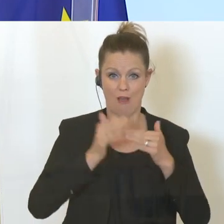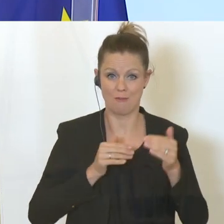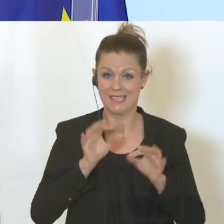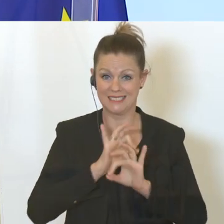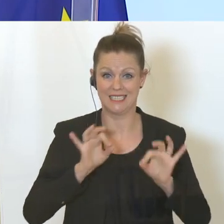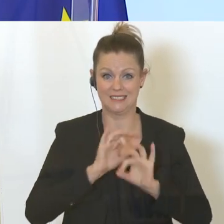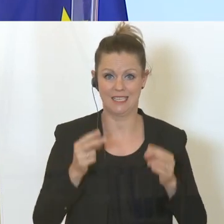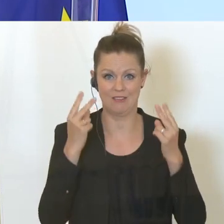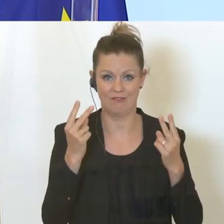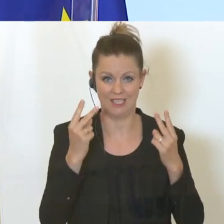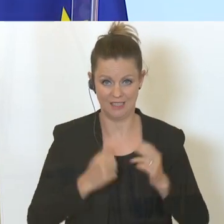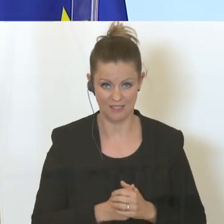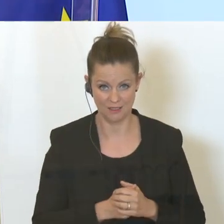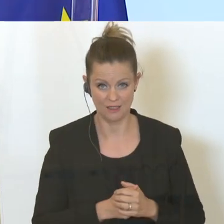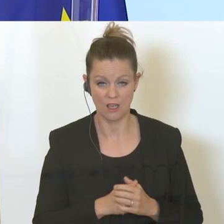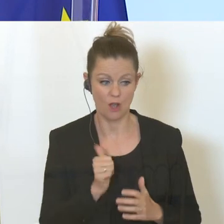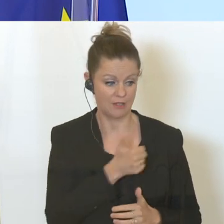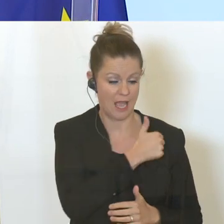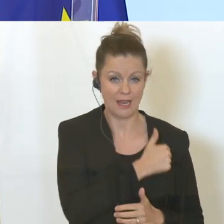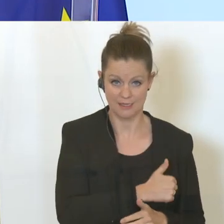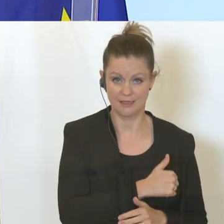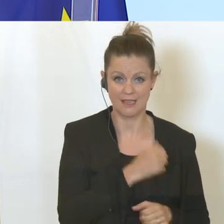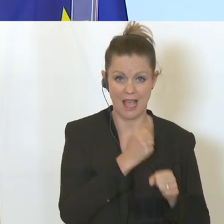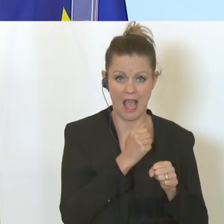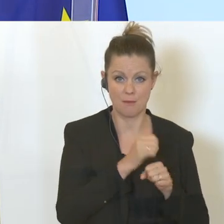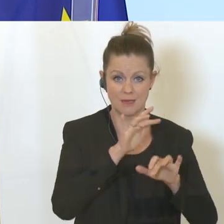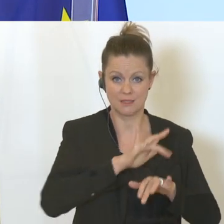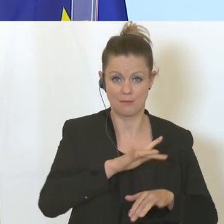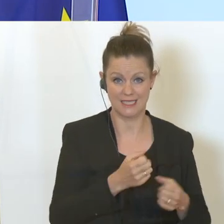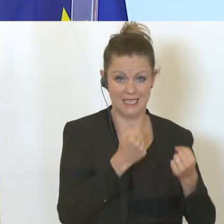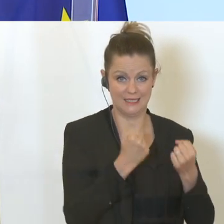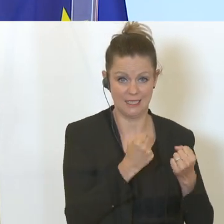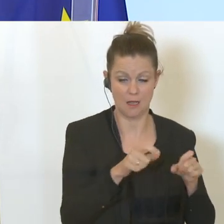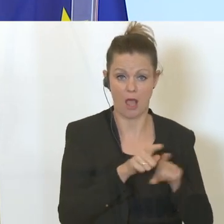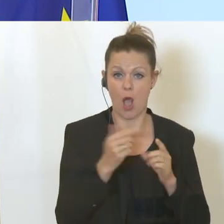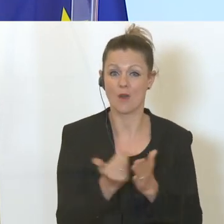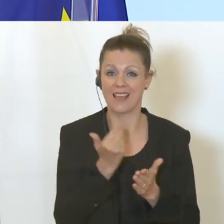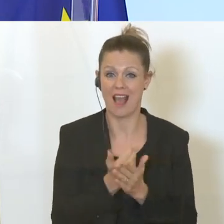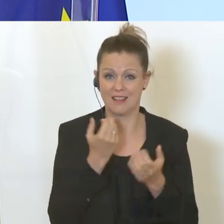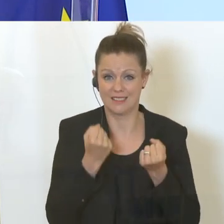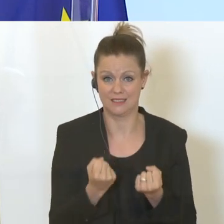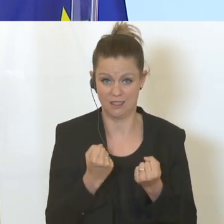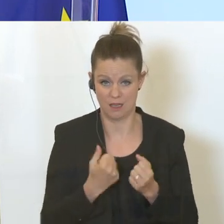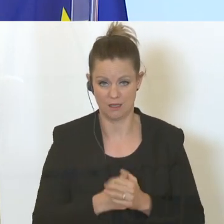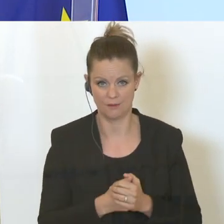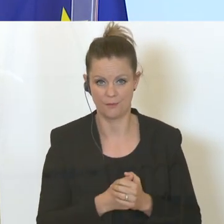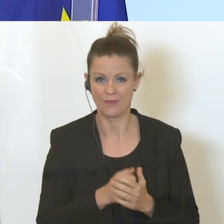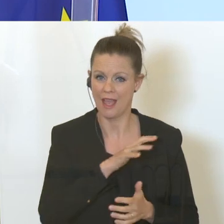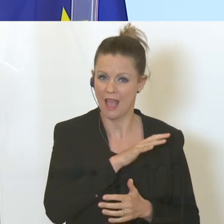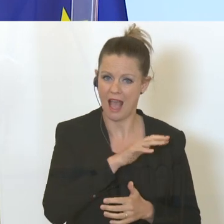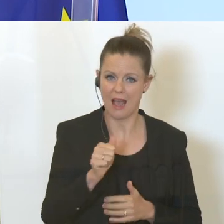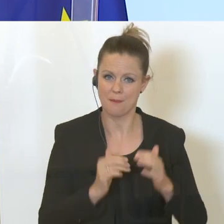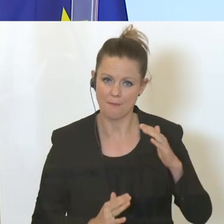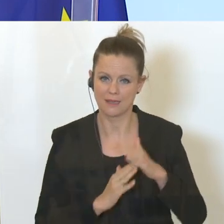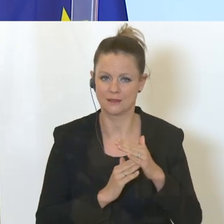wichtig ist, nämlich um einerseits Arbeitsplätze zu sichern und vor allem auch aber Einkommen zu sichern. Niemand bekommt weniger als 80 Prozent